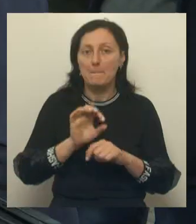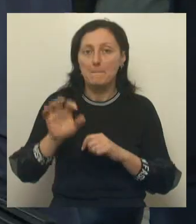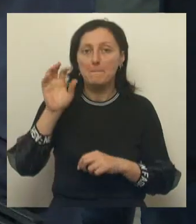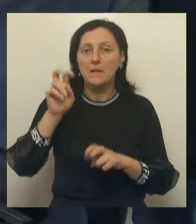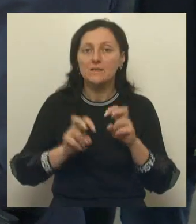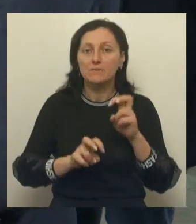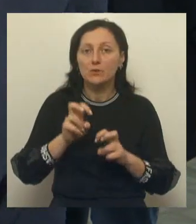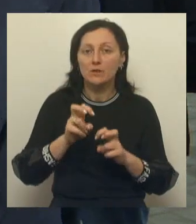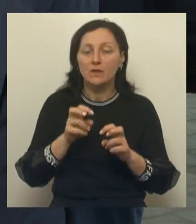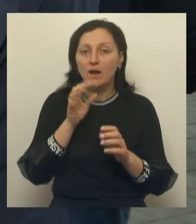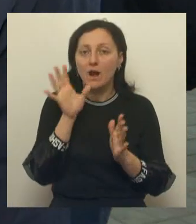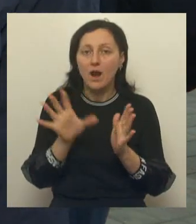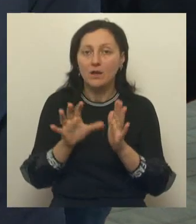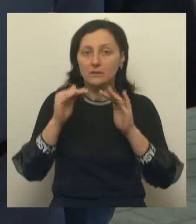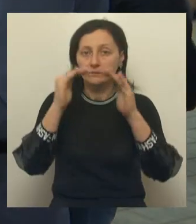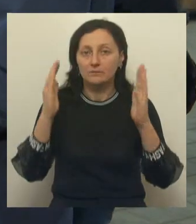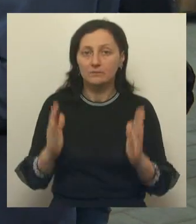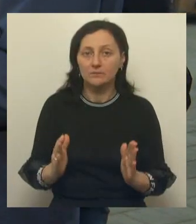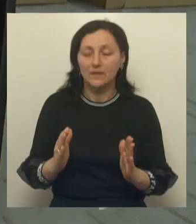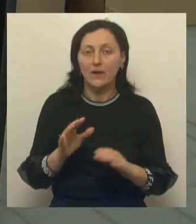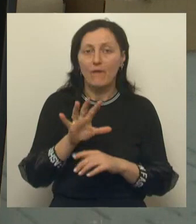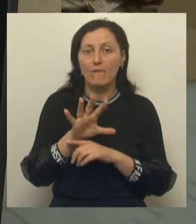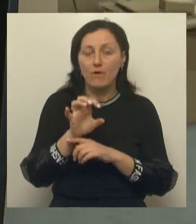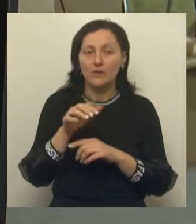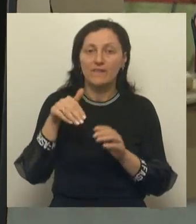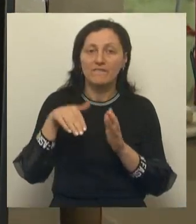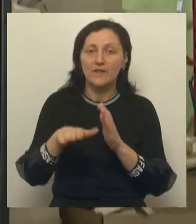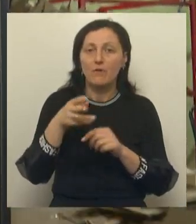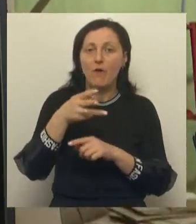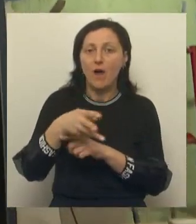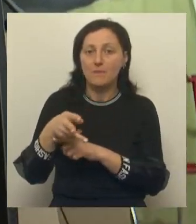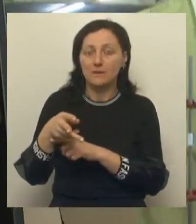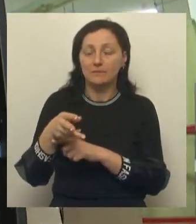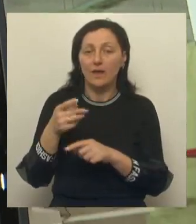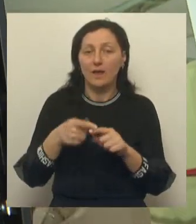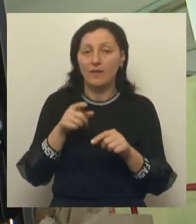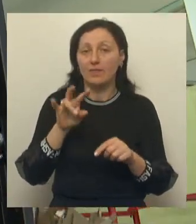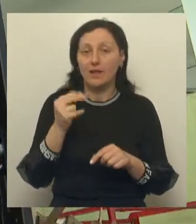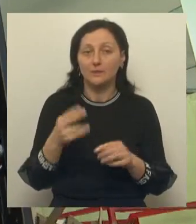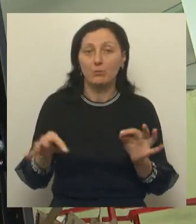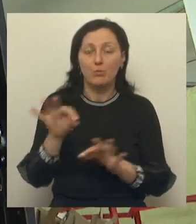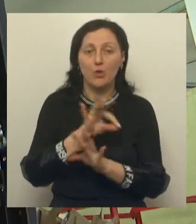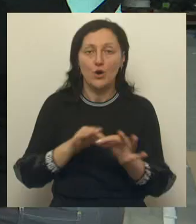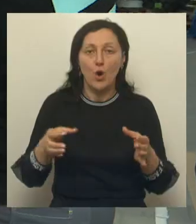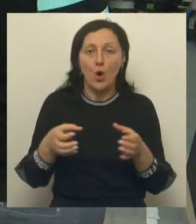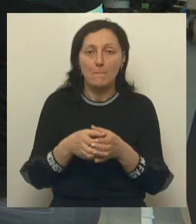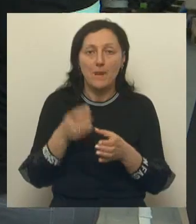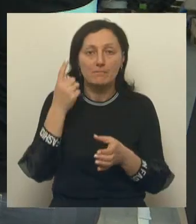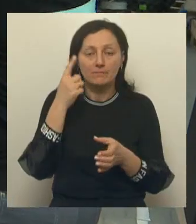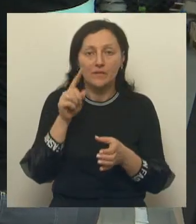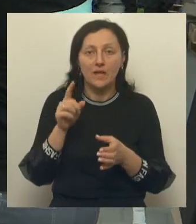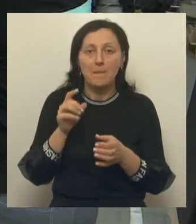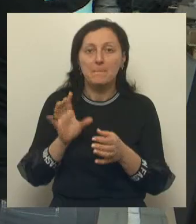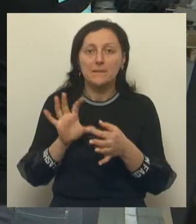шкафы, модули распределения питания, комплексы фото-видеофиксации. К нацпроекту производительность труда компания присоединилась несколько